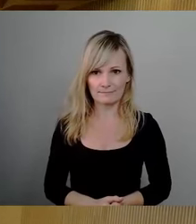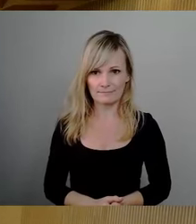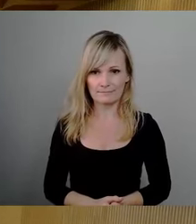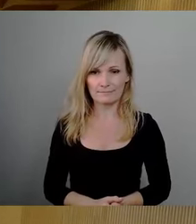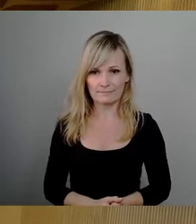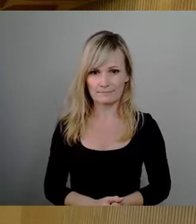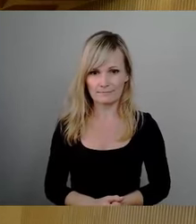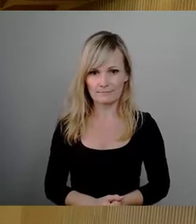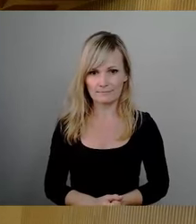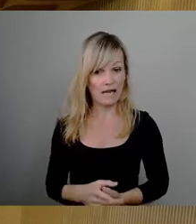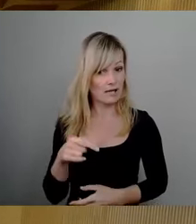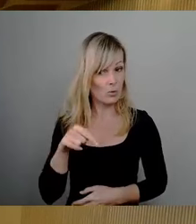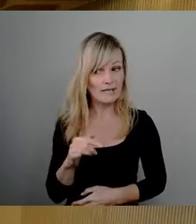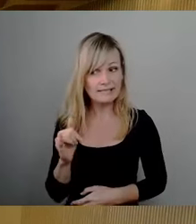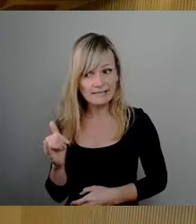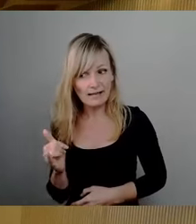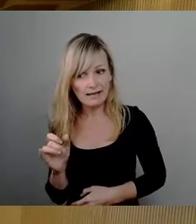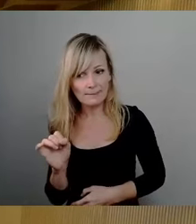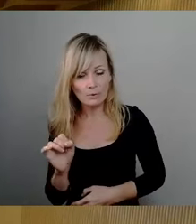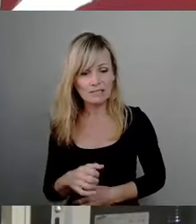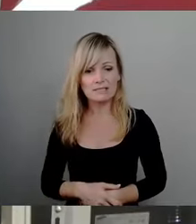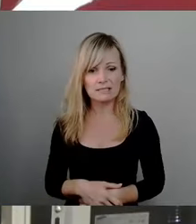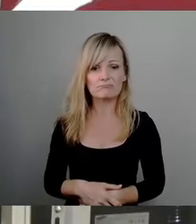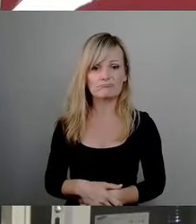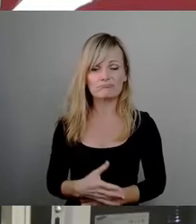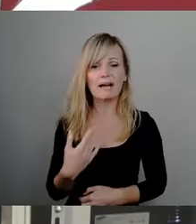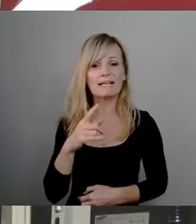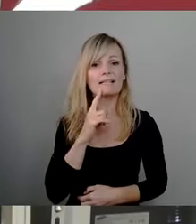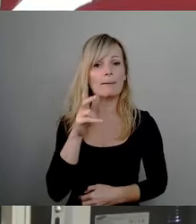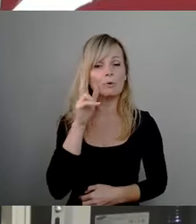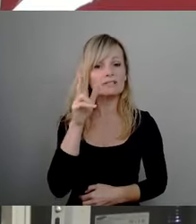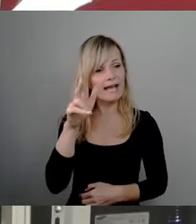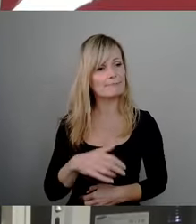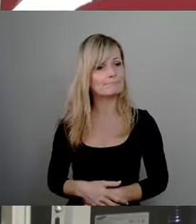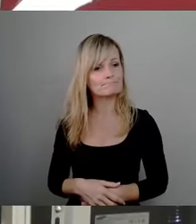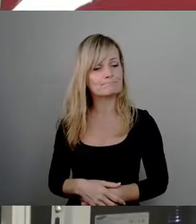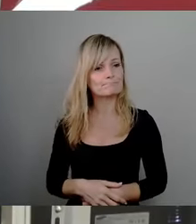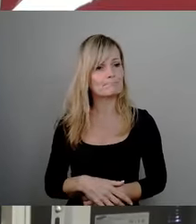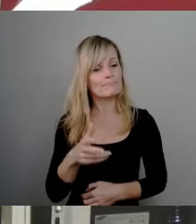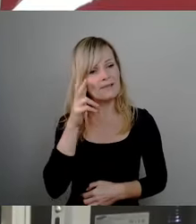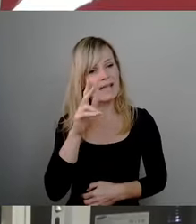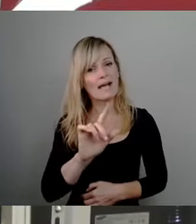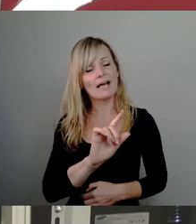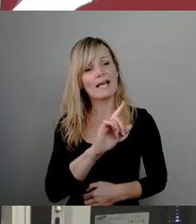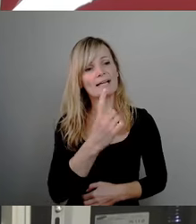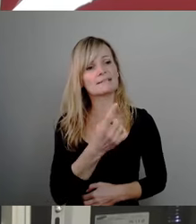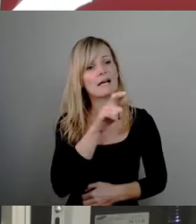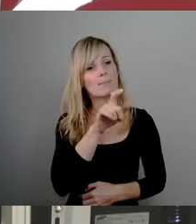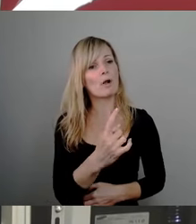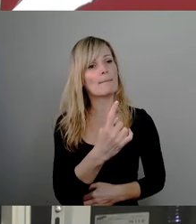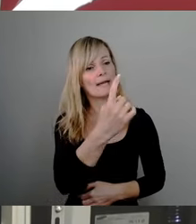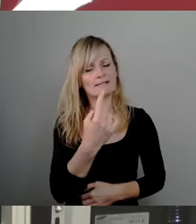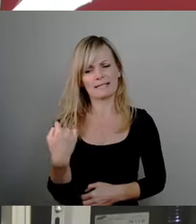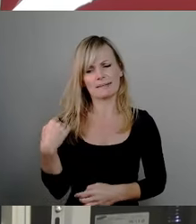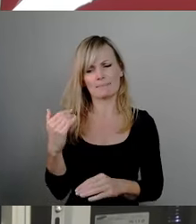Heute ja, das kann sein. Ja, meine Damen und Herren, Herr erster Bürgermeister, das, was Kollege Lommel zum Anfang gesagt hat,